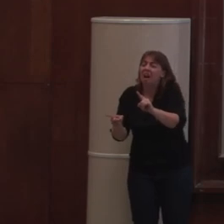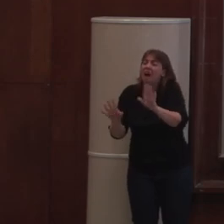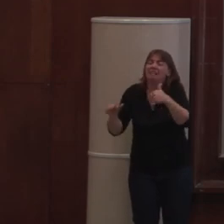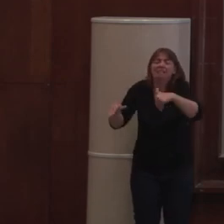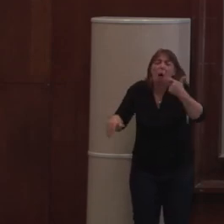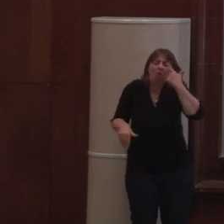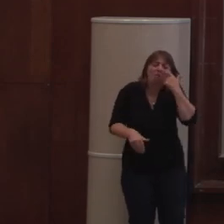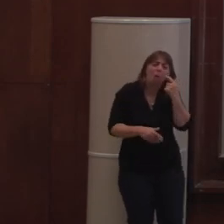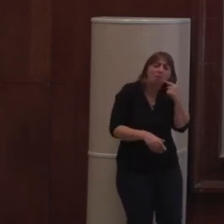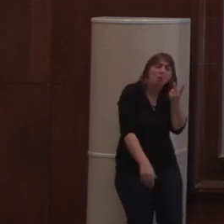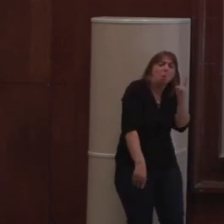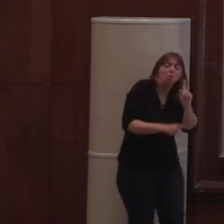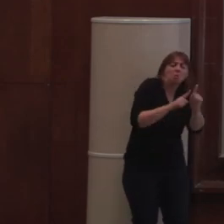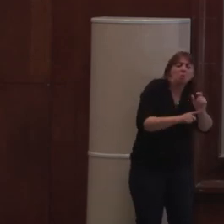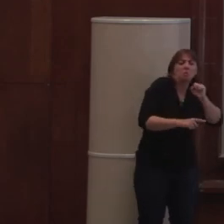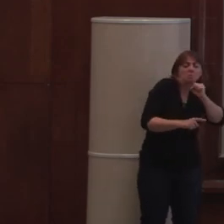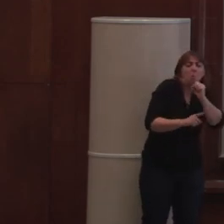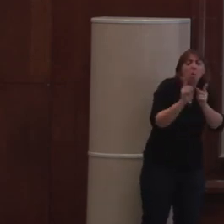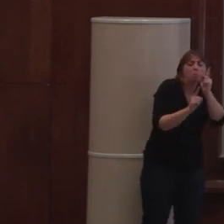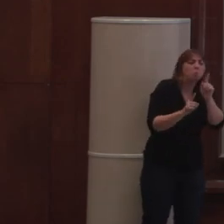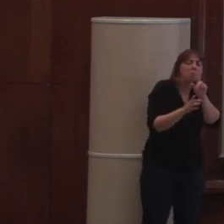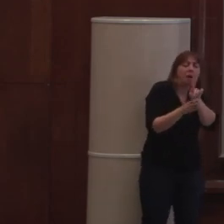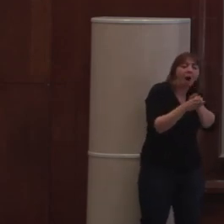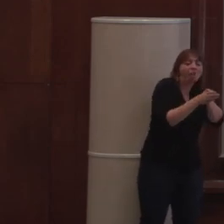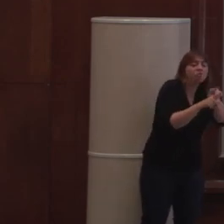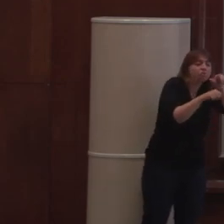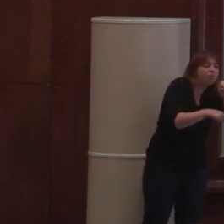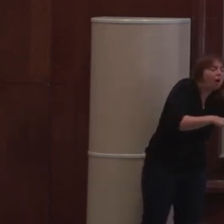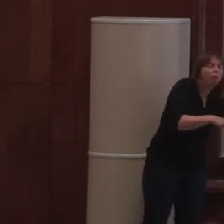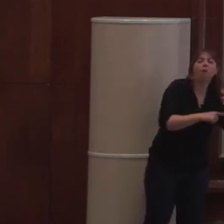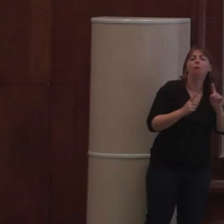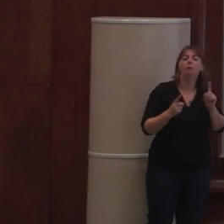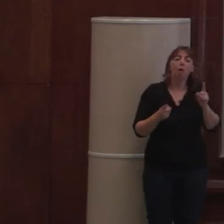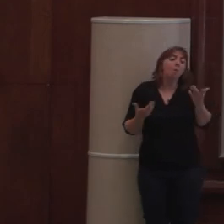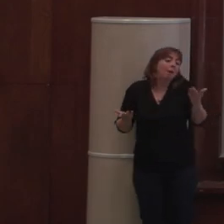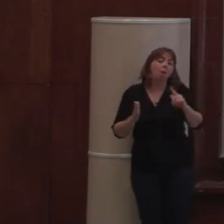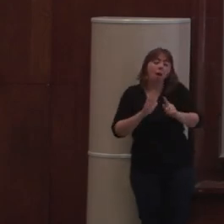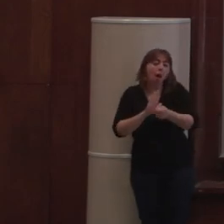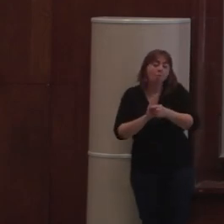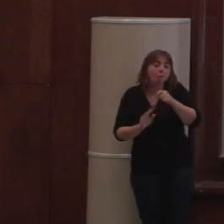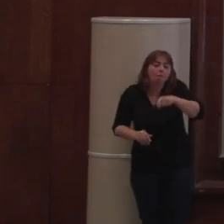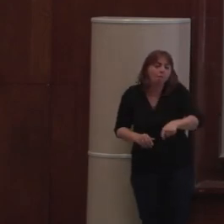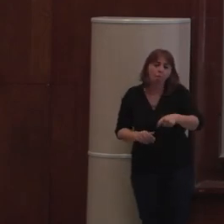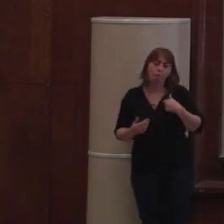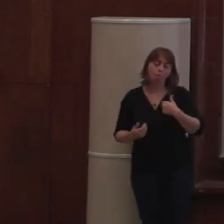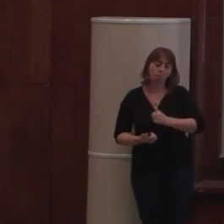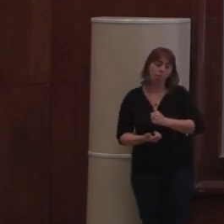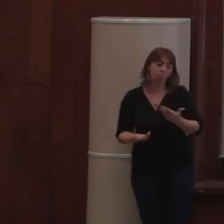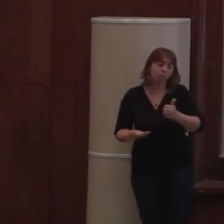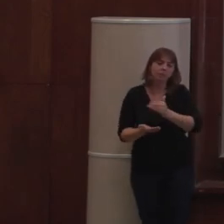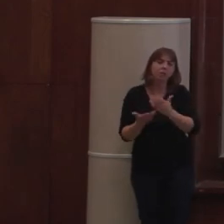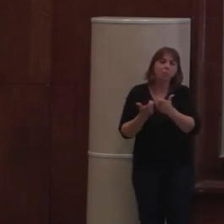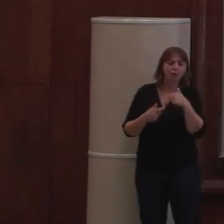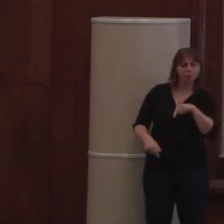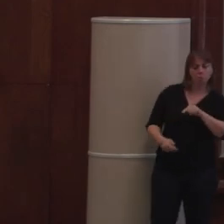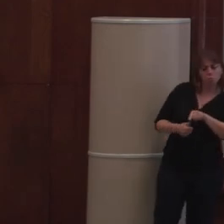en fait, ce n pas si idiot de faire... Mais c'est vrai que peut-être, à un moment donné, on fera des choix.'est-à-dire que peut-être on dira, voilà, là, React,